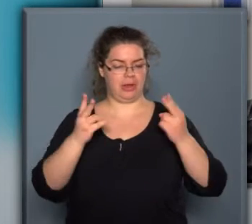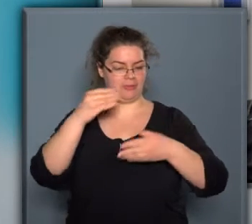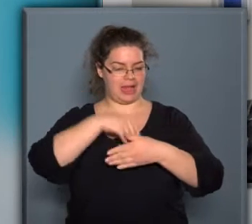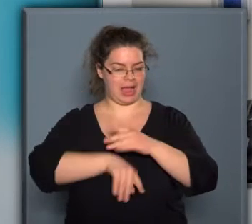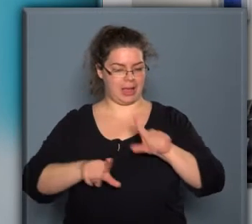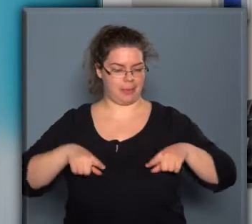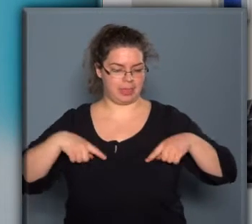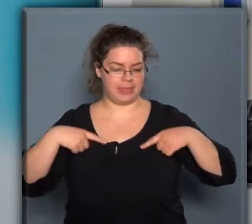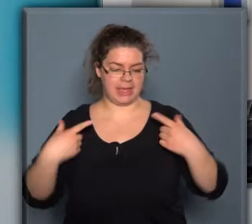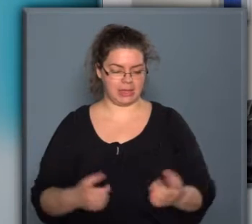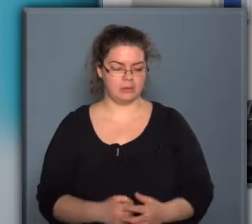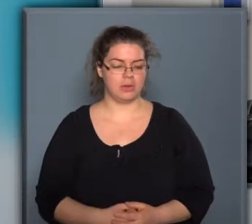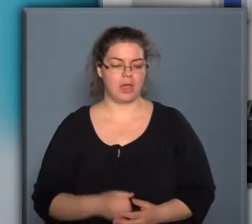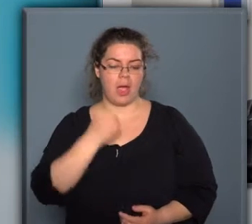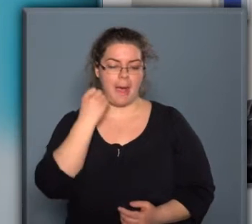világában élünk.